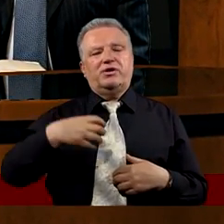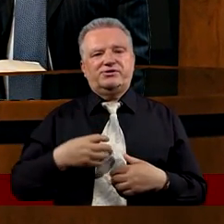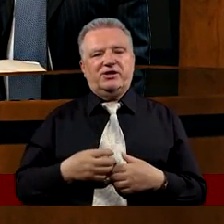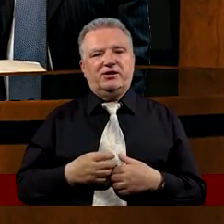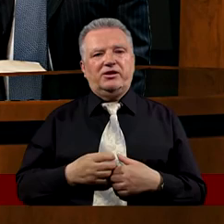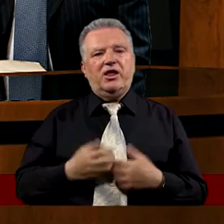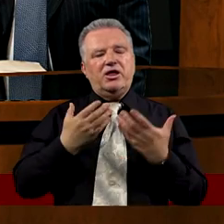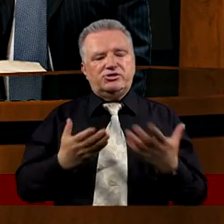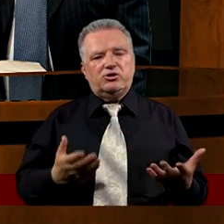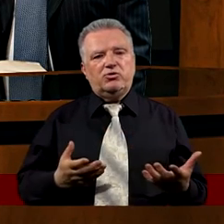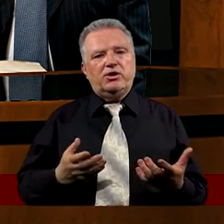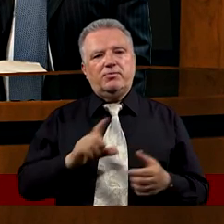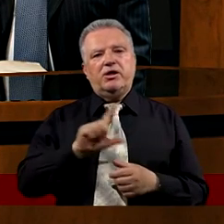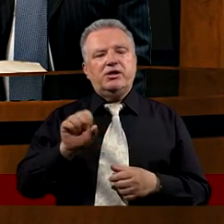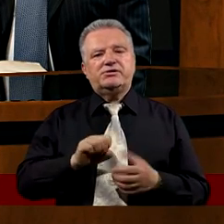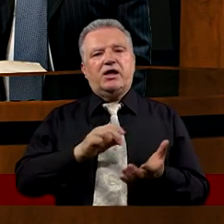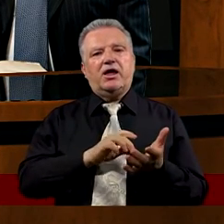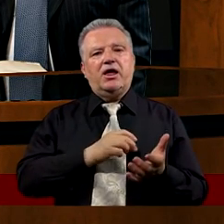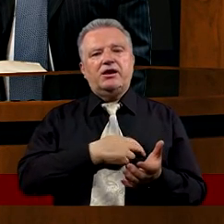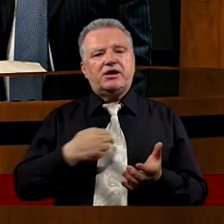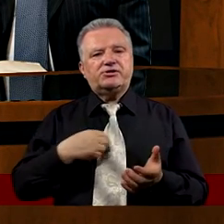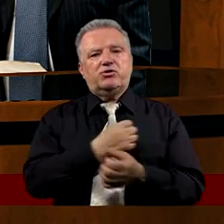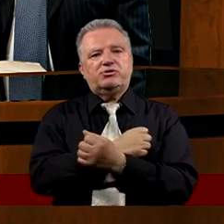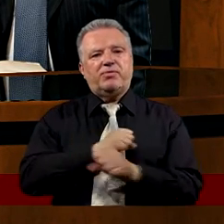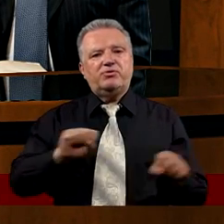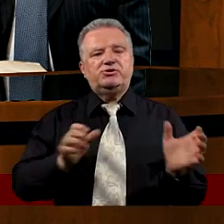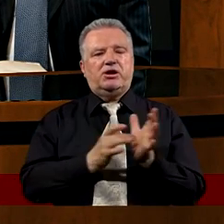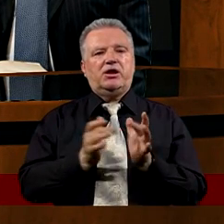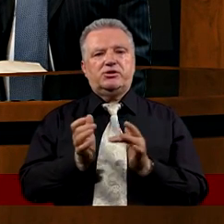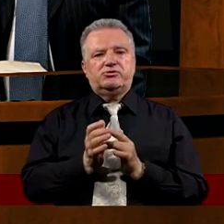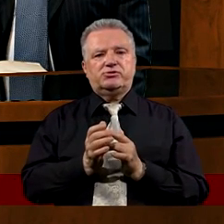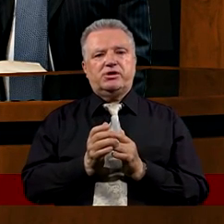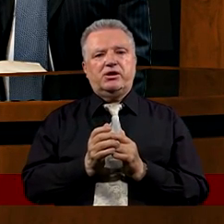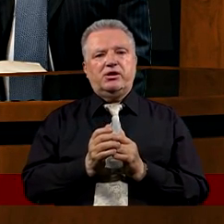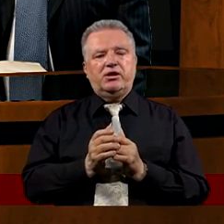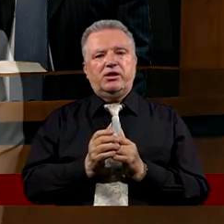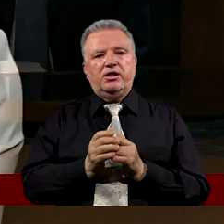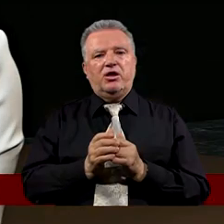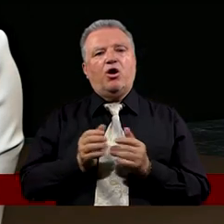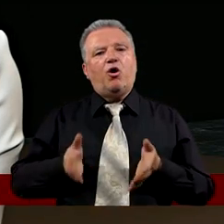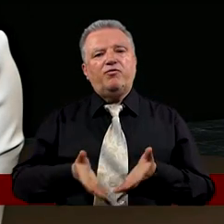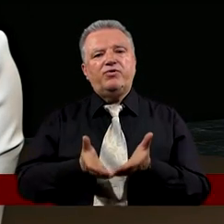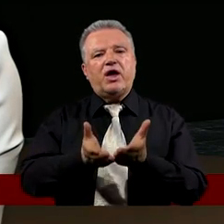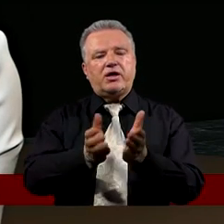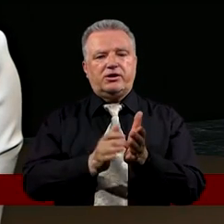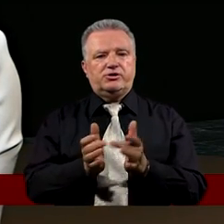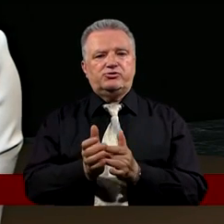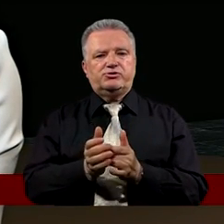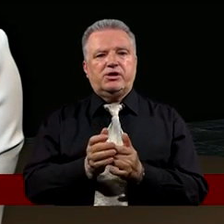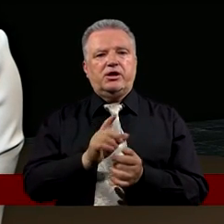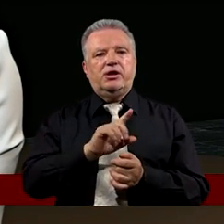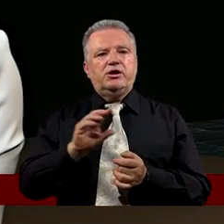Dziękujemy Ci Panie Za naszego Pana I Zbawiciela Jezusa Chrystusa Za Jego ofiarę